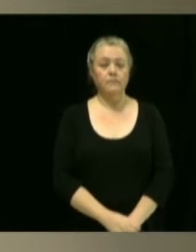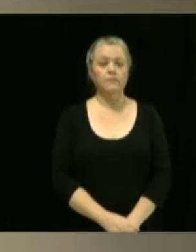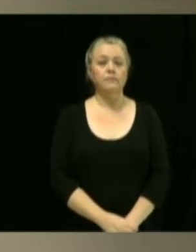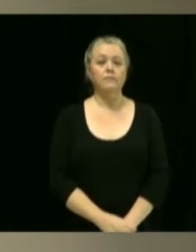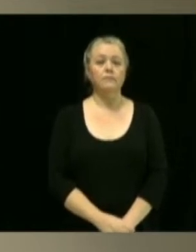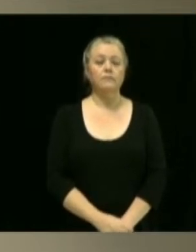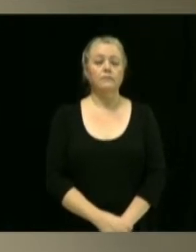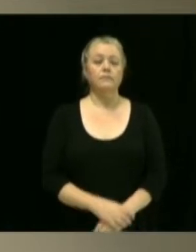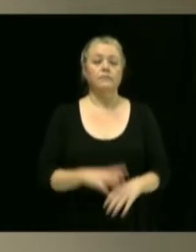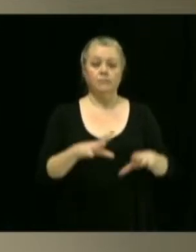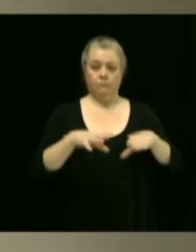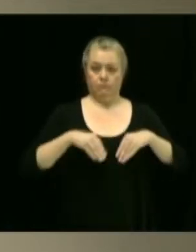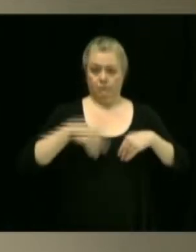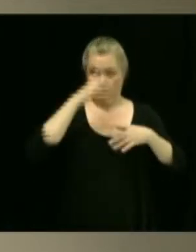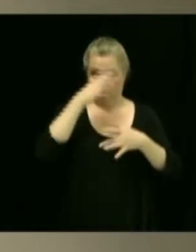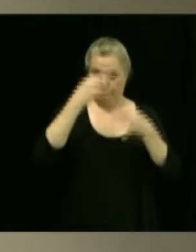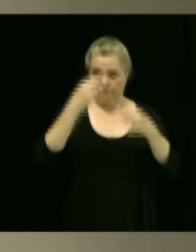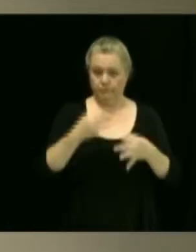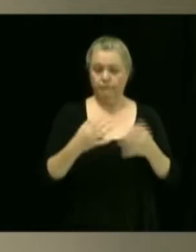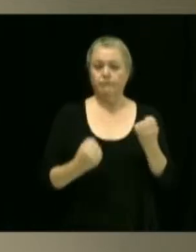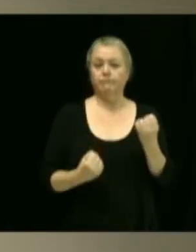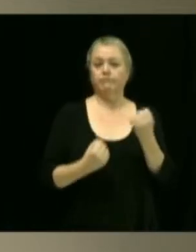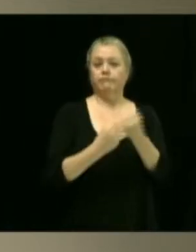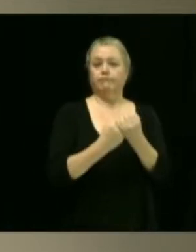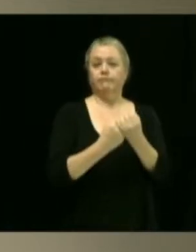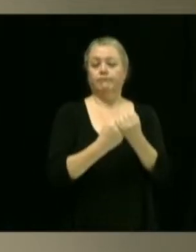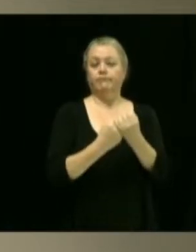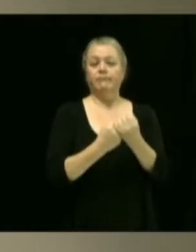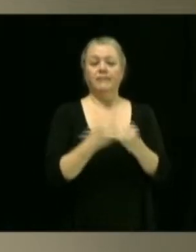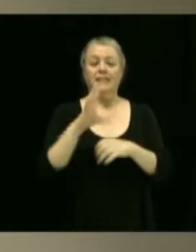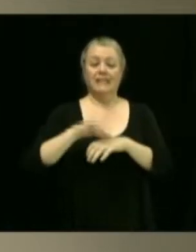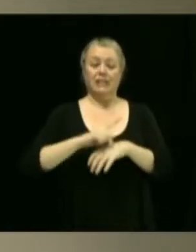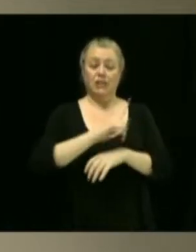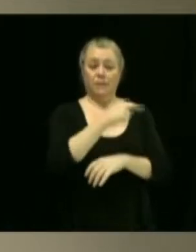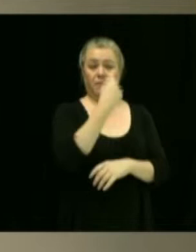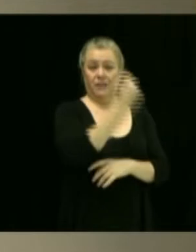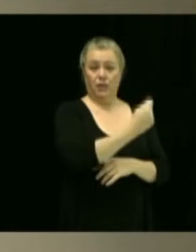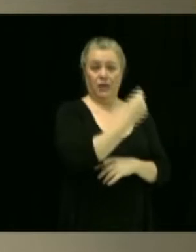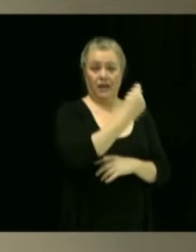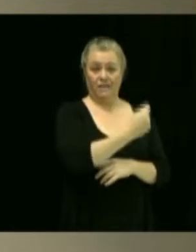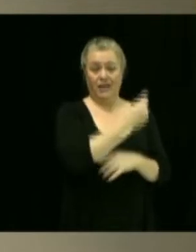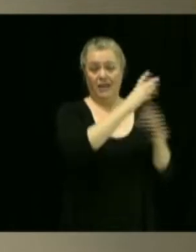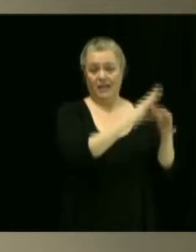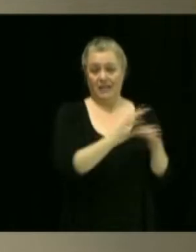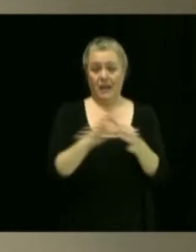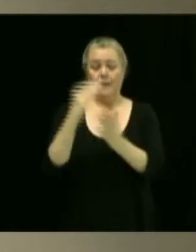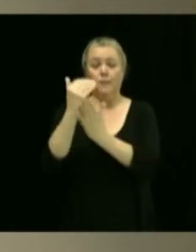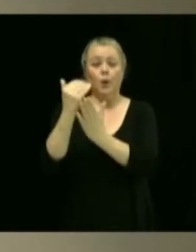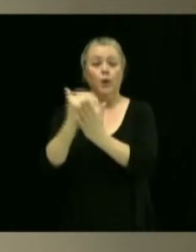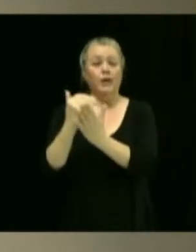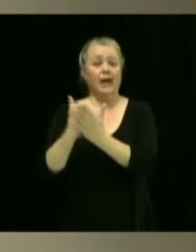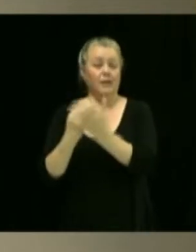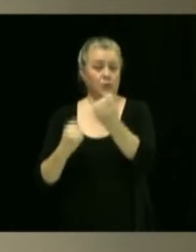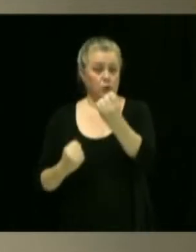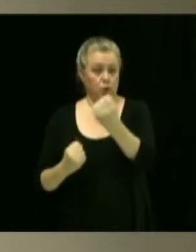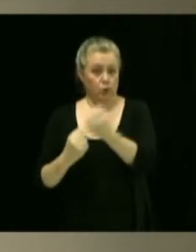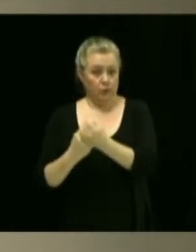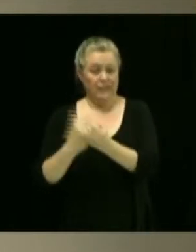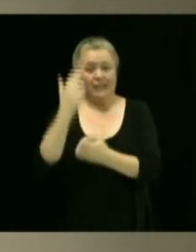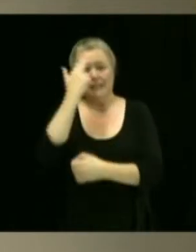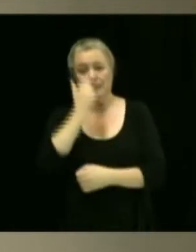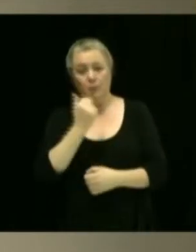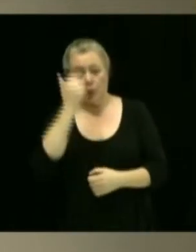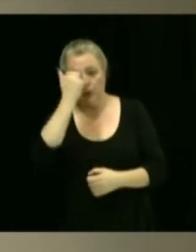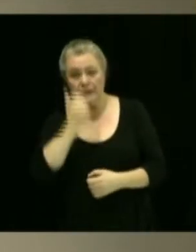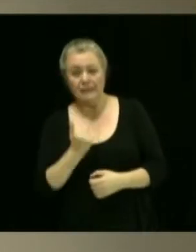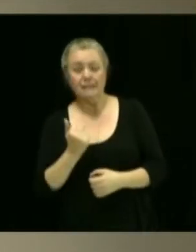Adoption d'une résolution d'appui formulée par le Cégep de Victoréville dans le cadre du programme de soutien aux infrastructures sportives et récréatives scolaires et